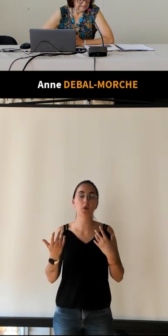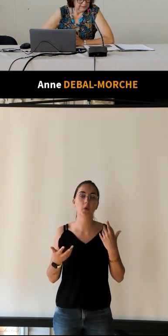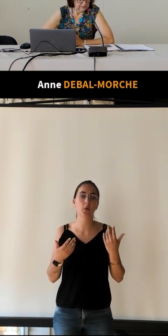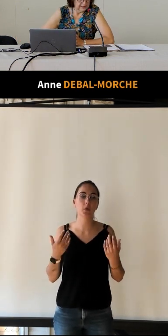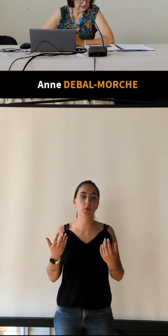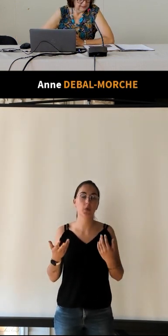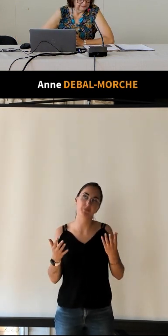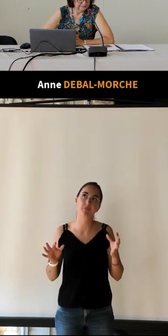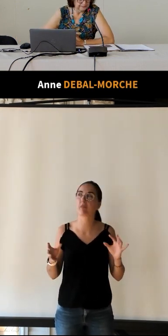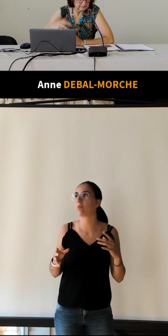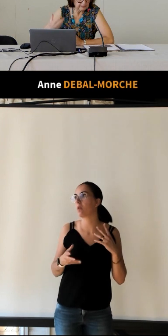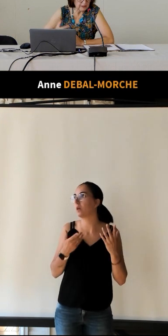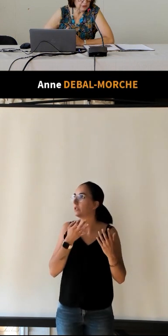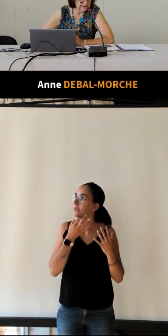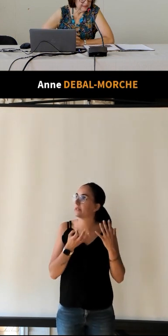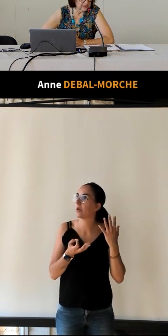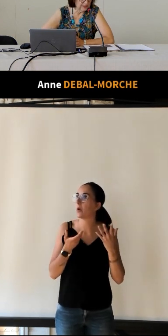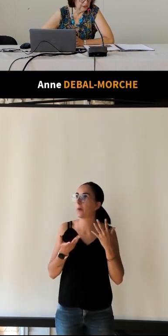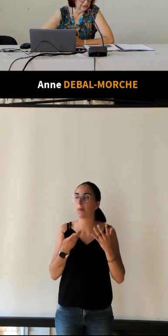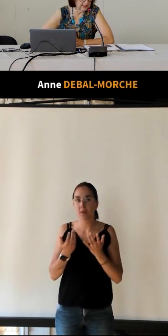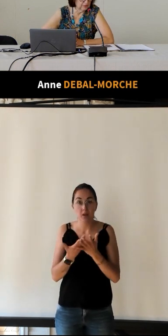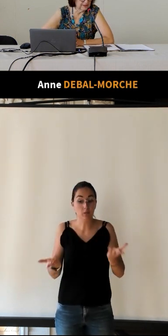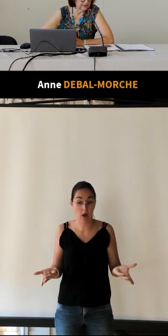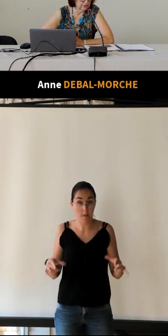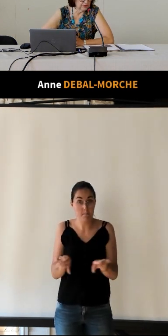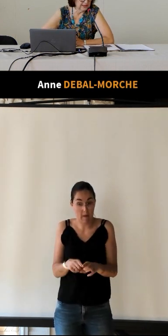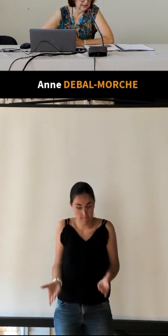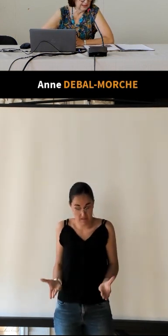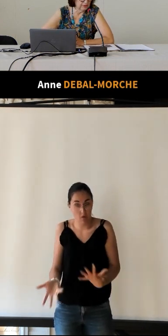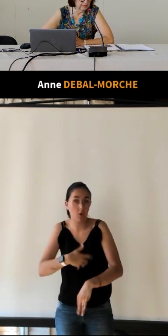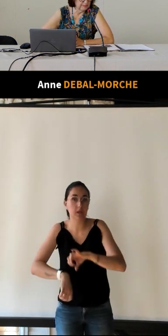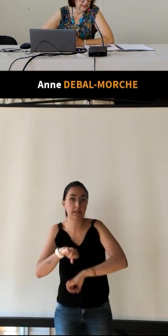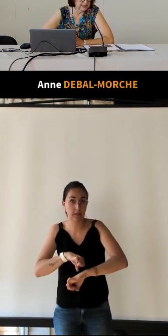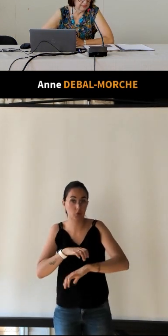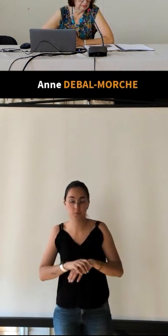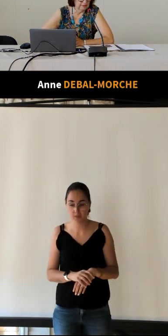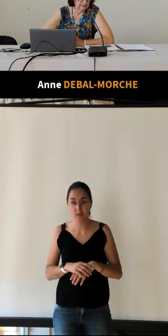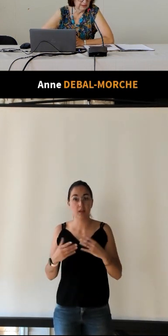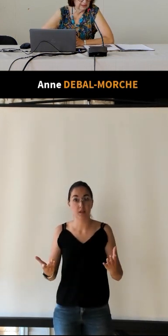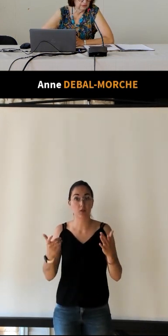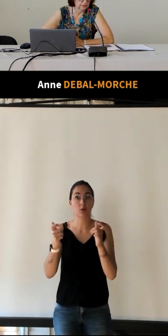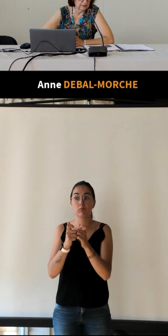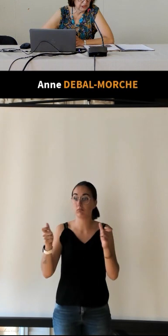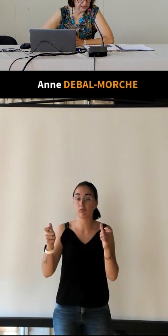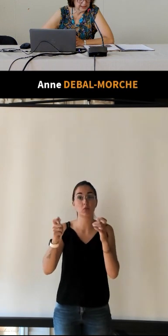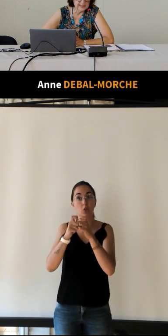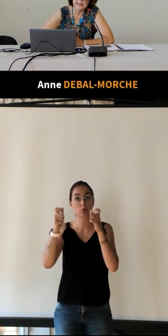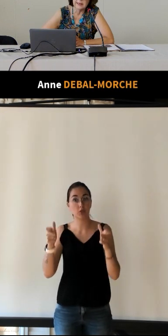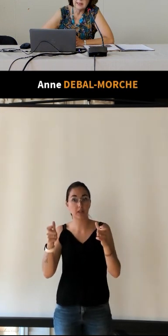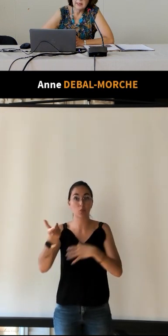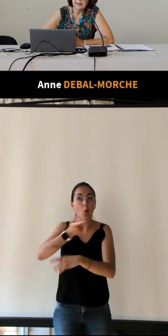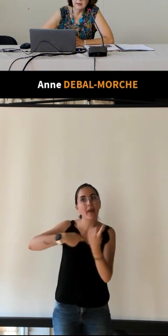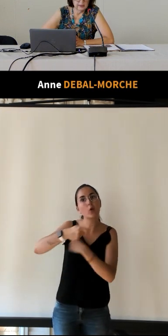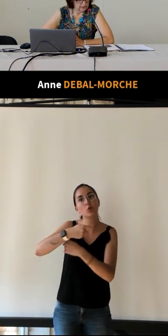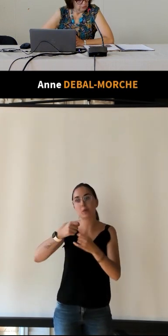je veux dire l'organisation actuelle donc c'est une société d'économie mixte qui a le nom de l'IGERIS